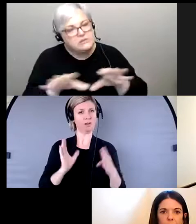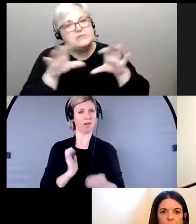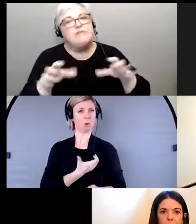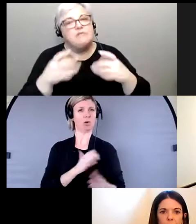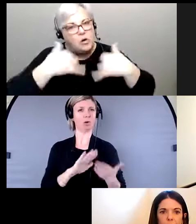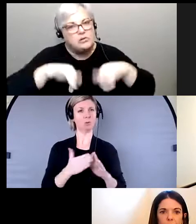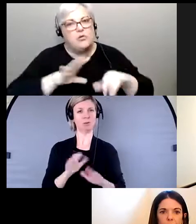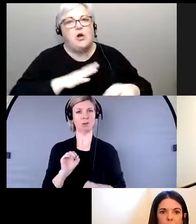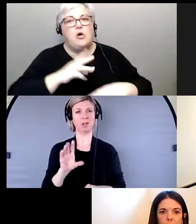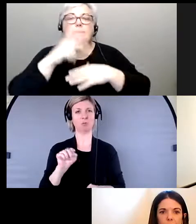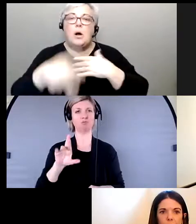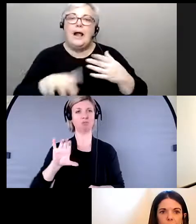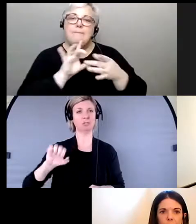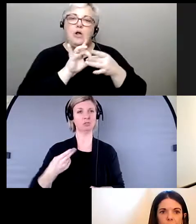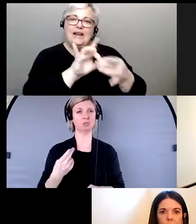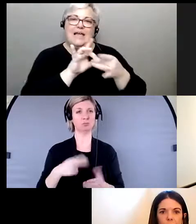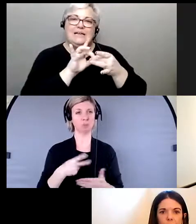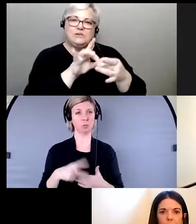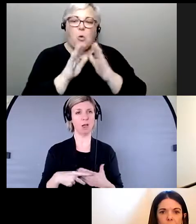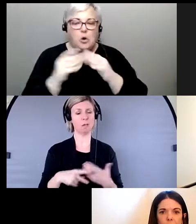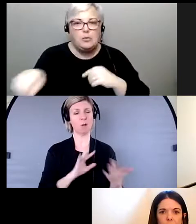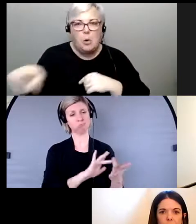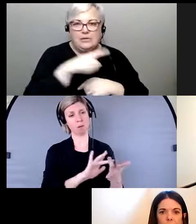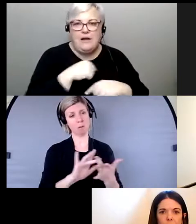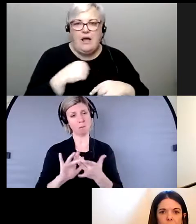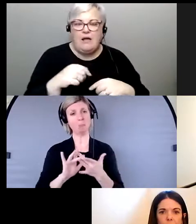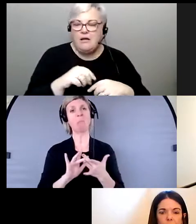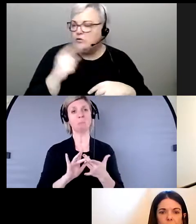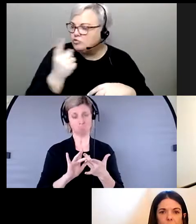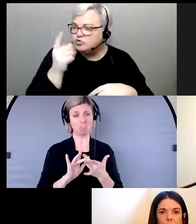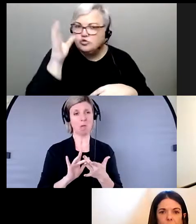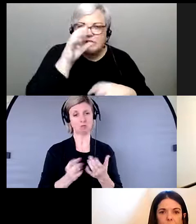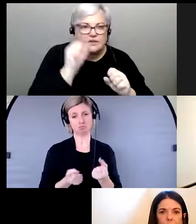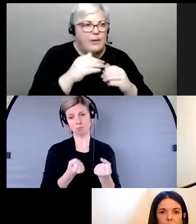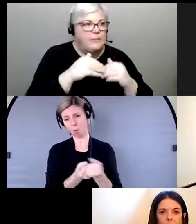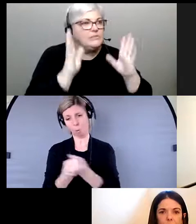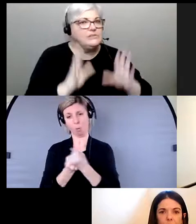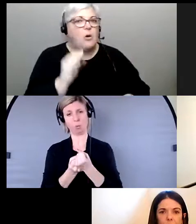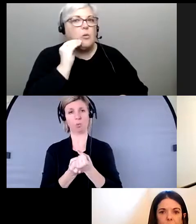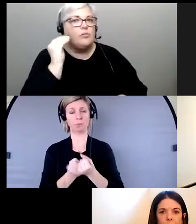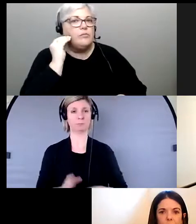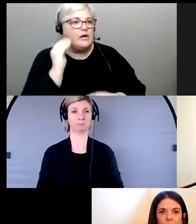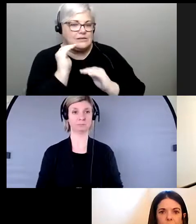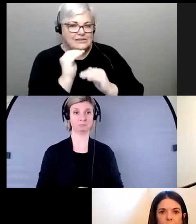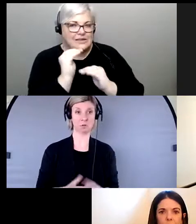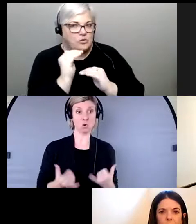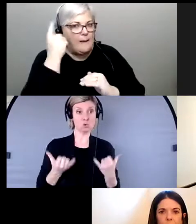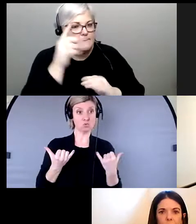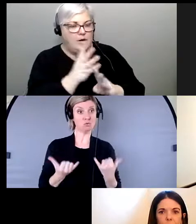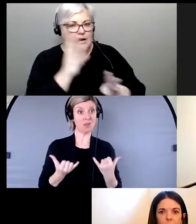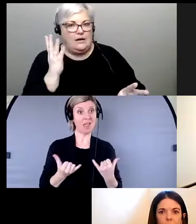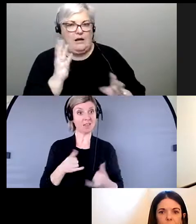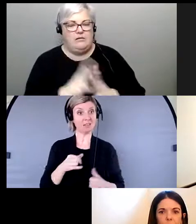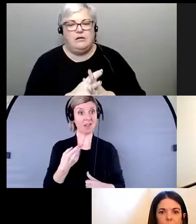programme de liaison communautaire et nous sommes toujours en mesure de trouver des lieux de résidence sécuritaires pour nos clientes à l'extérieur du refuge.